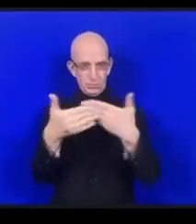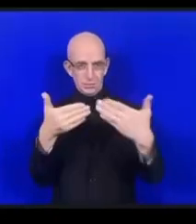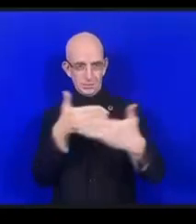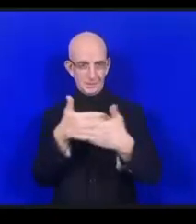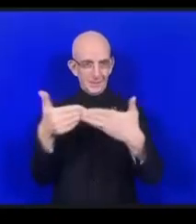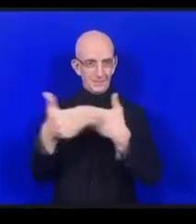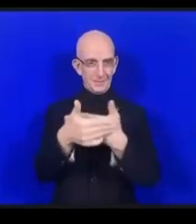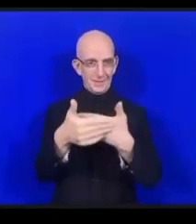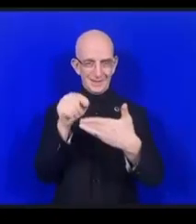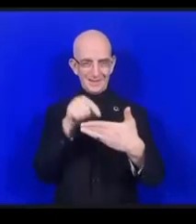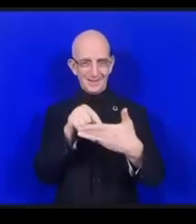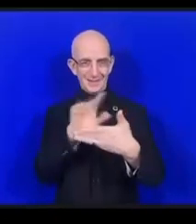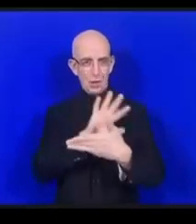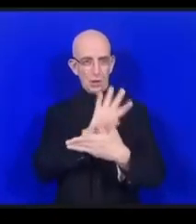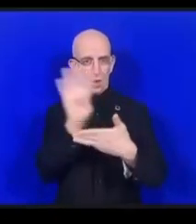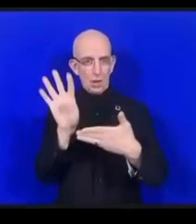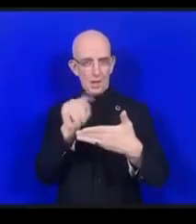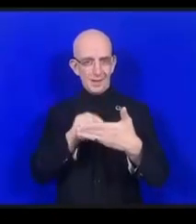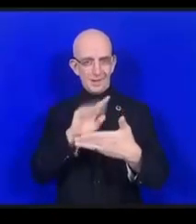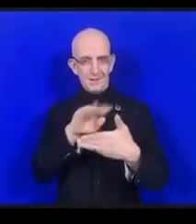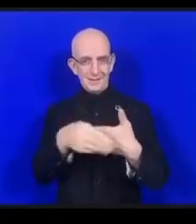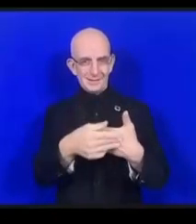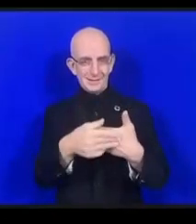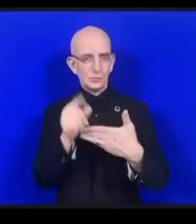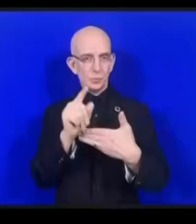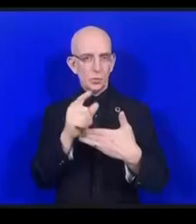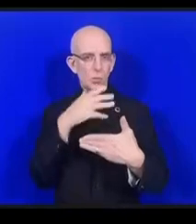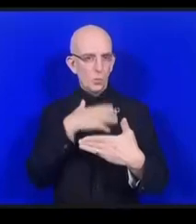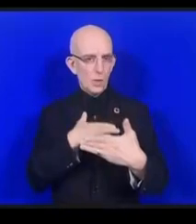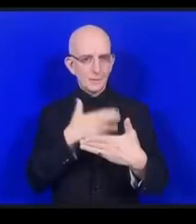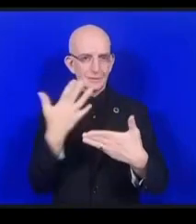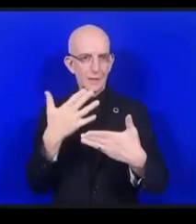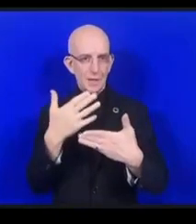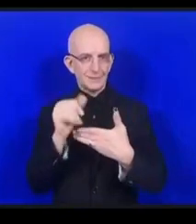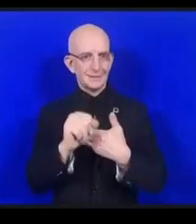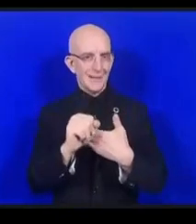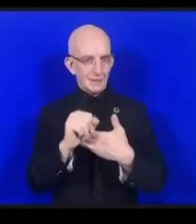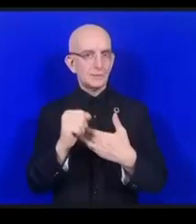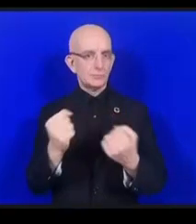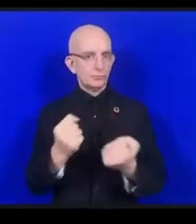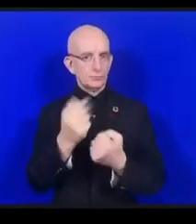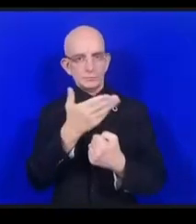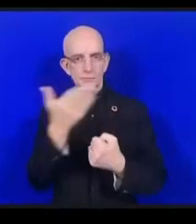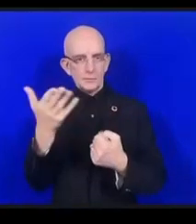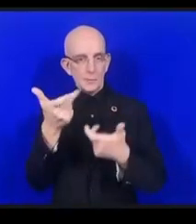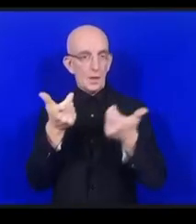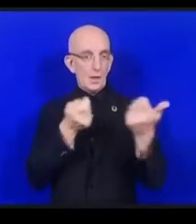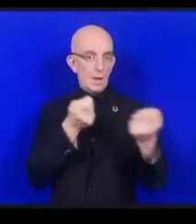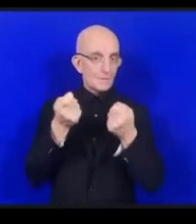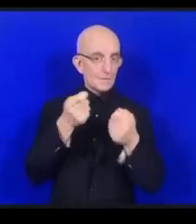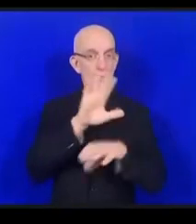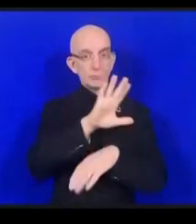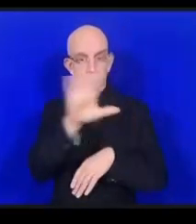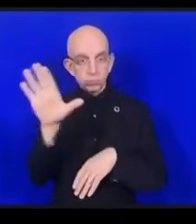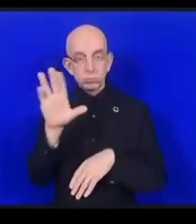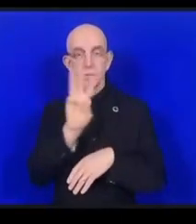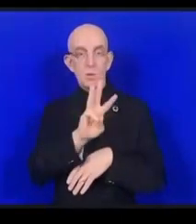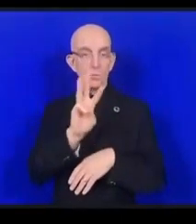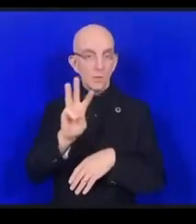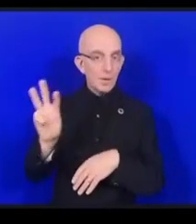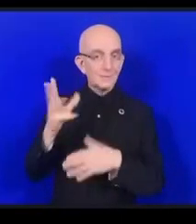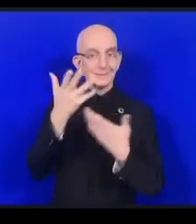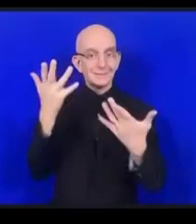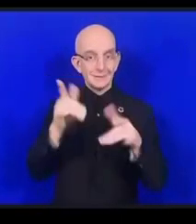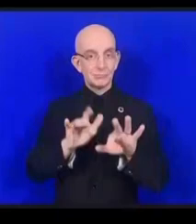ça signifie beaucoup d'investissement avec des sites gouvernementaux